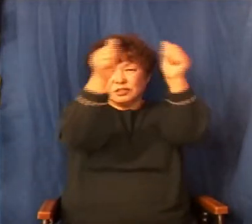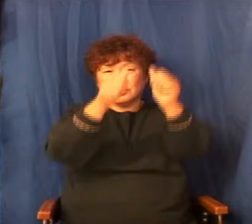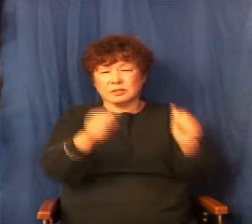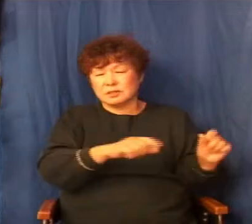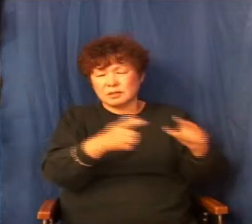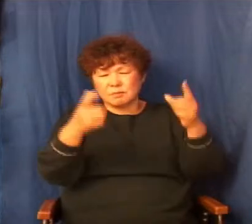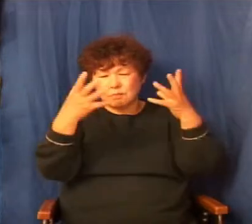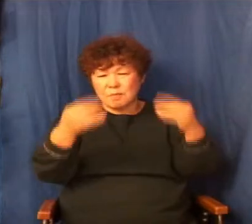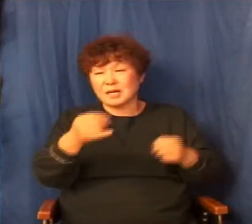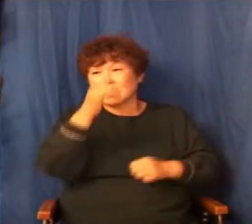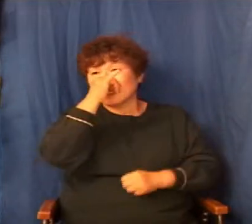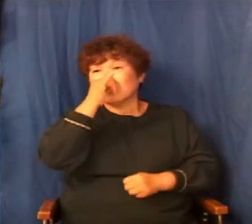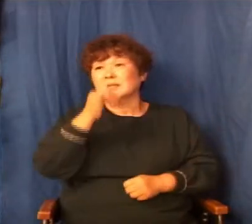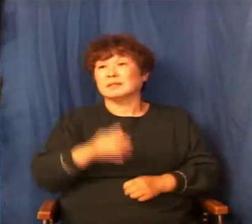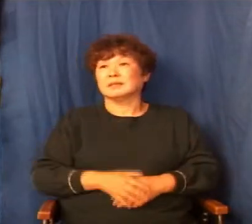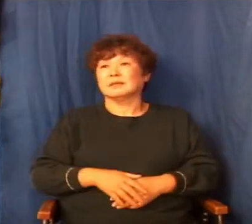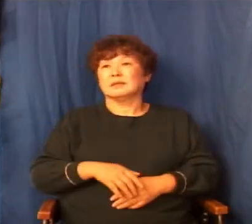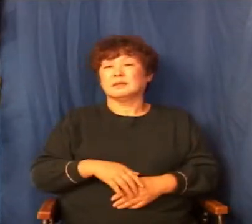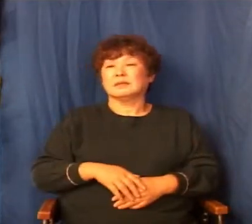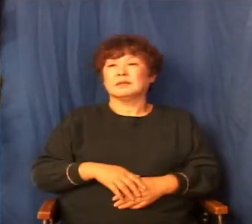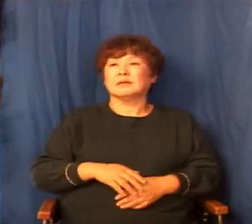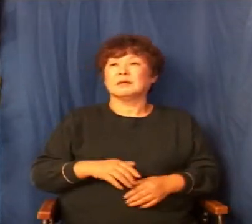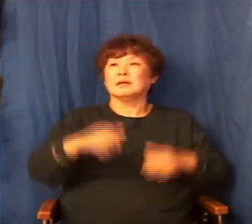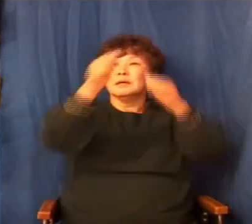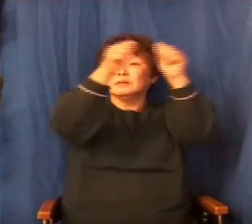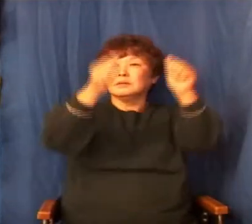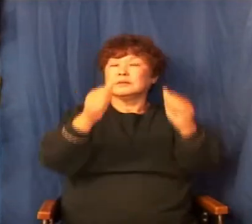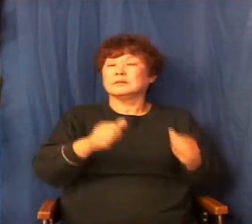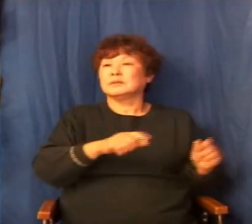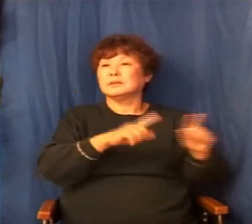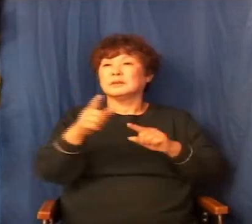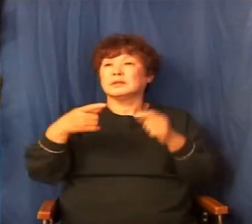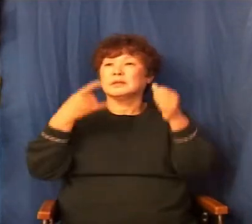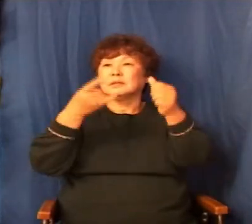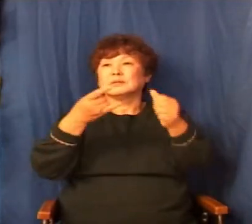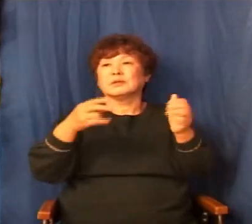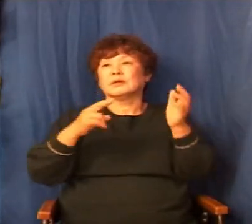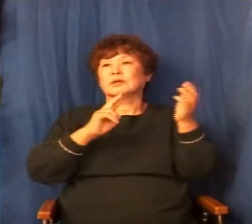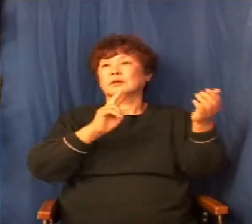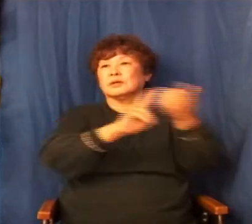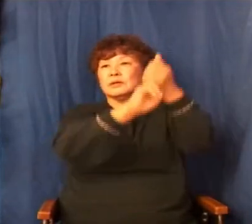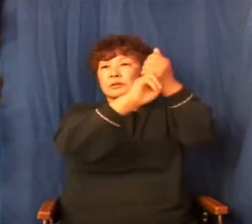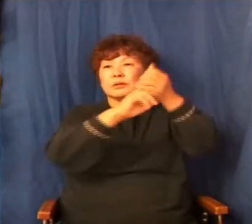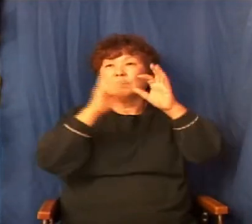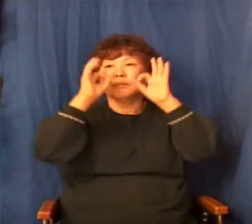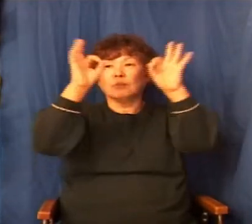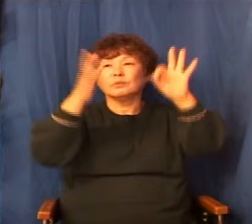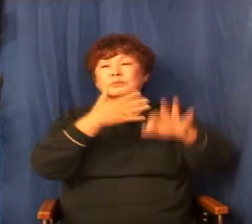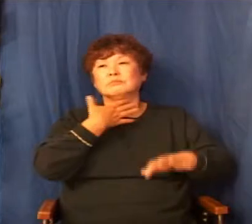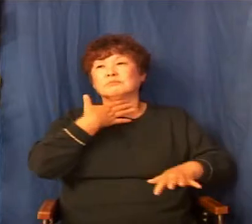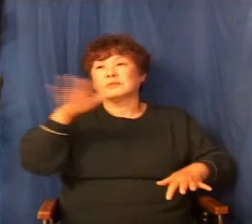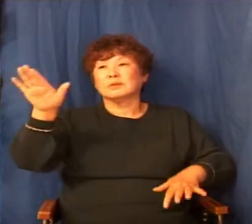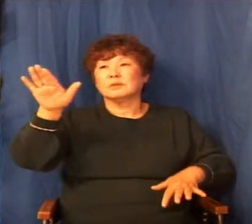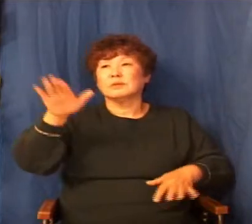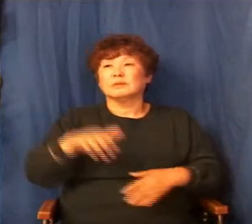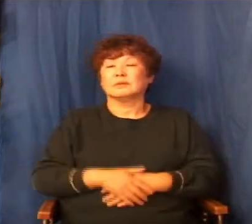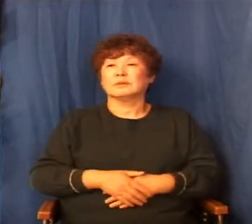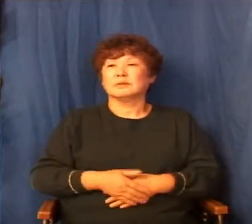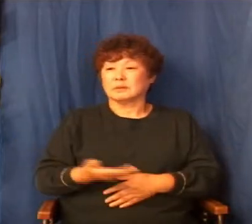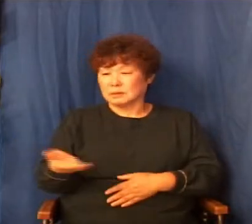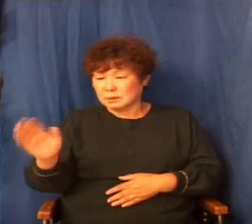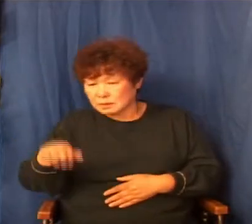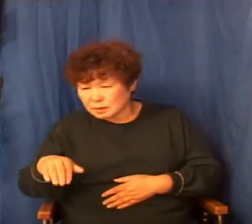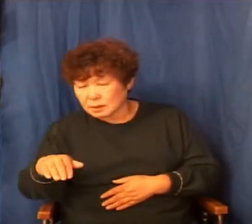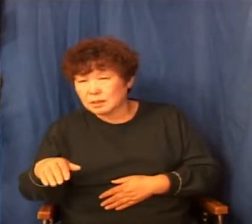그런데 그 신들은 이런 기적을 못 보여주거든요 그런데 이 사람이 믿는